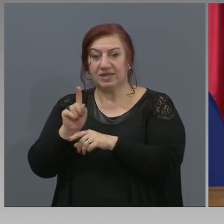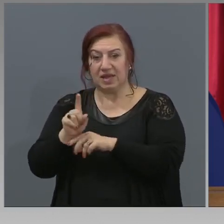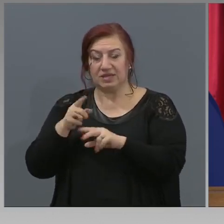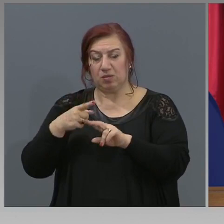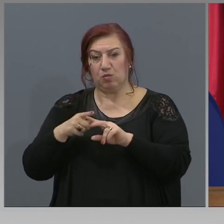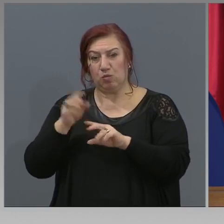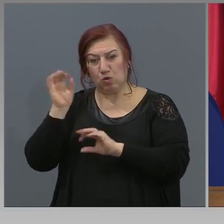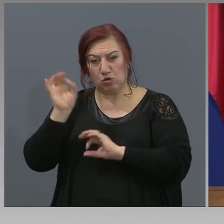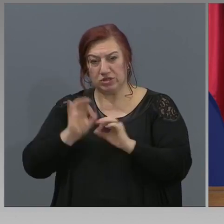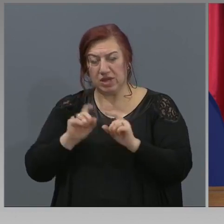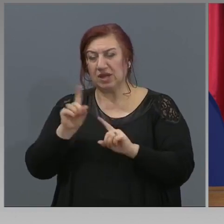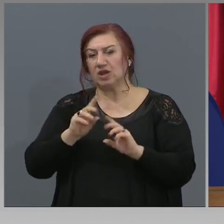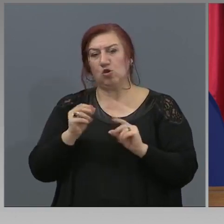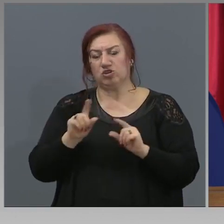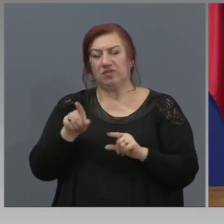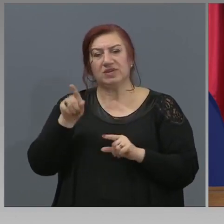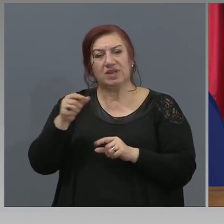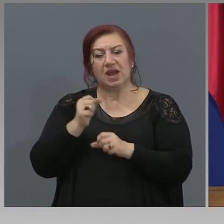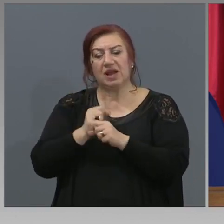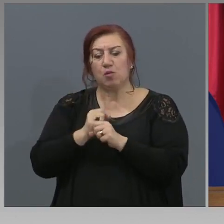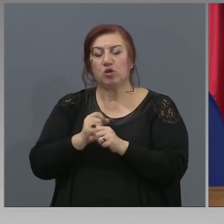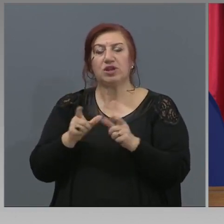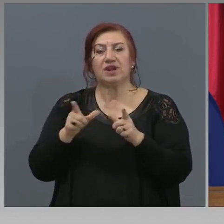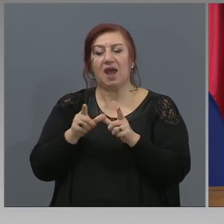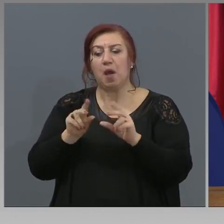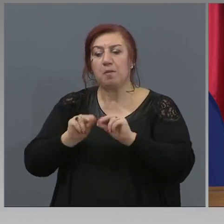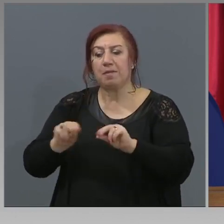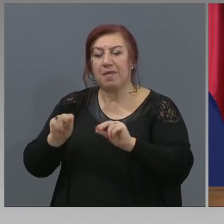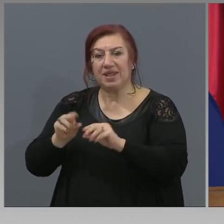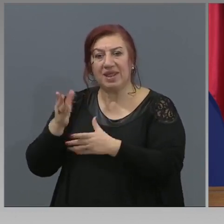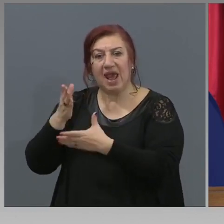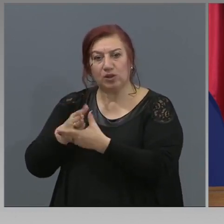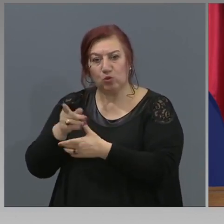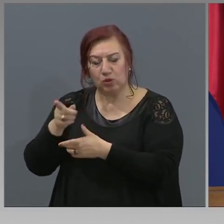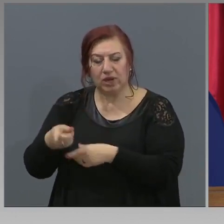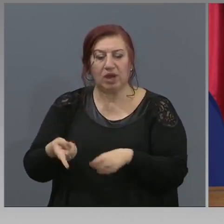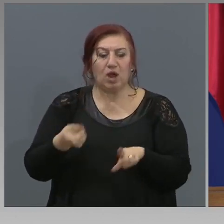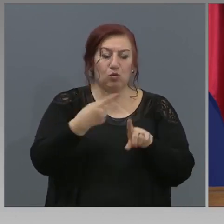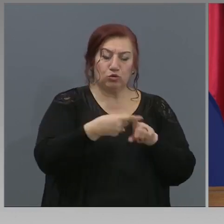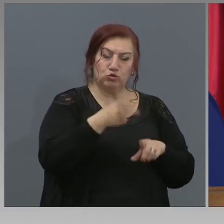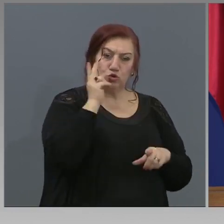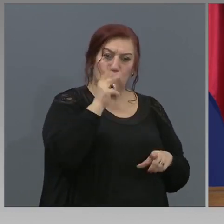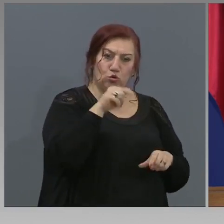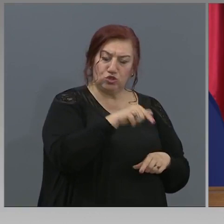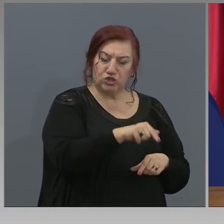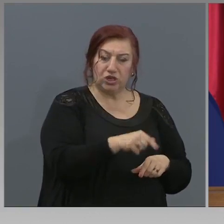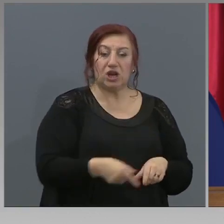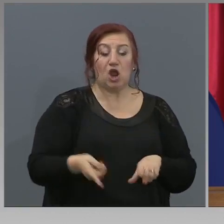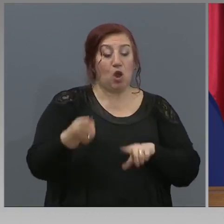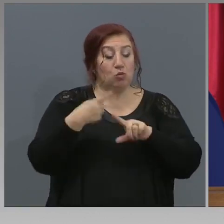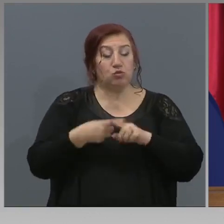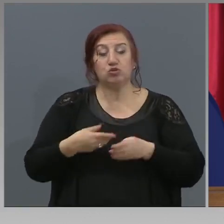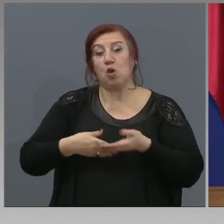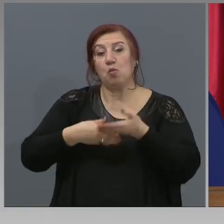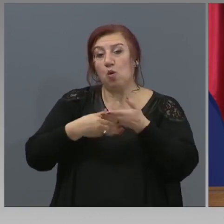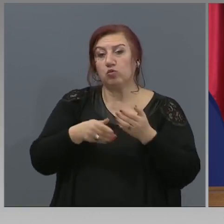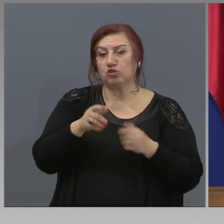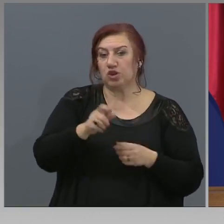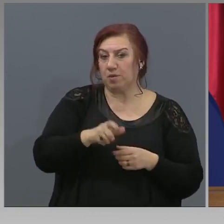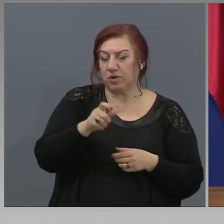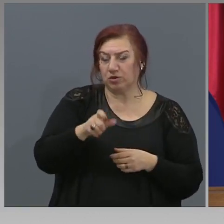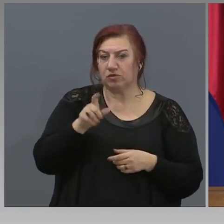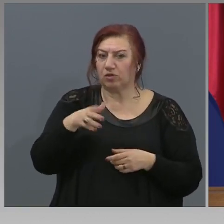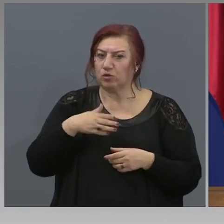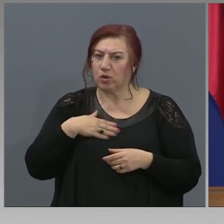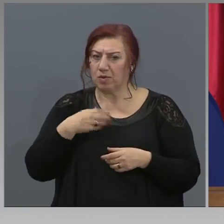в обучение. С тях работят медиаторите, с тях работят отчитирите, дори помощен персонал. Това, което имаме като